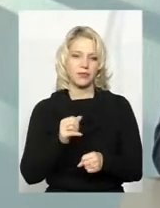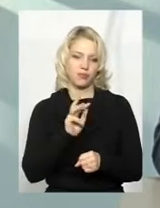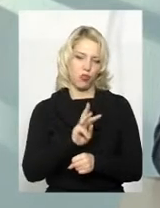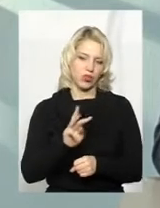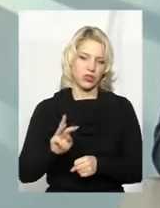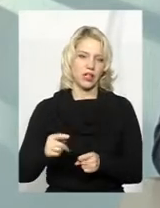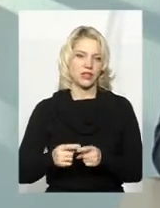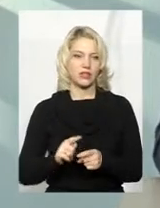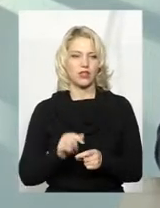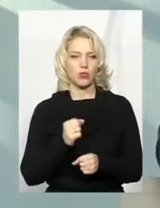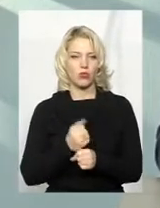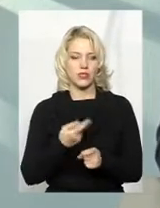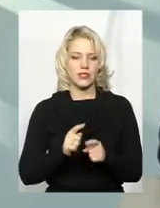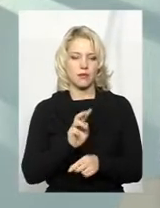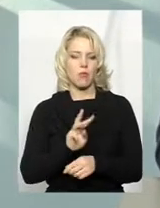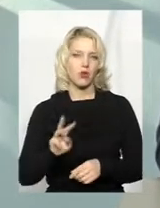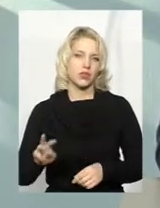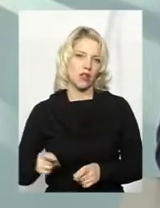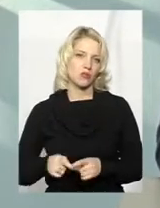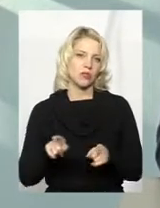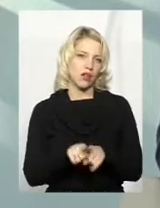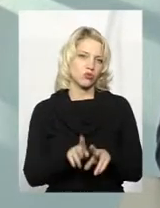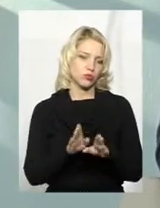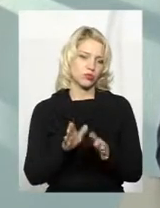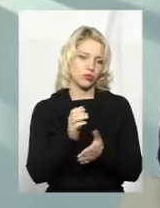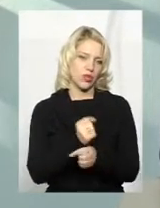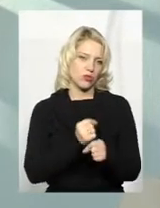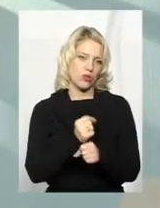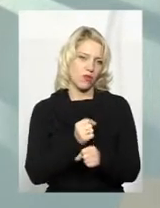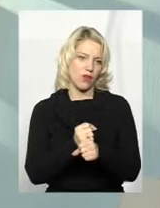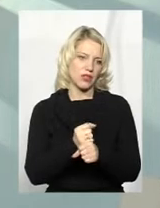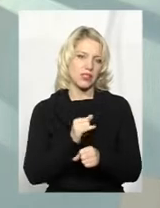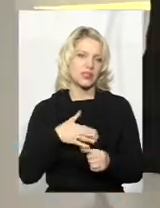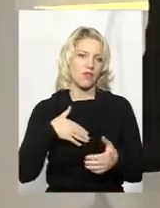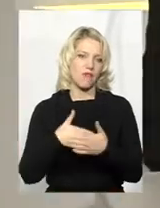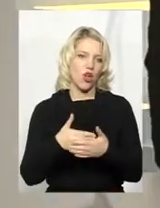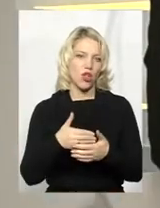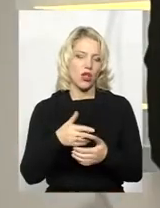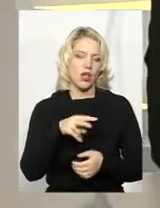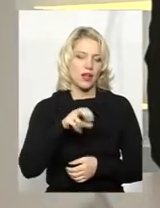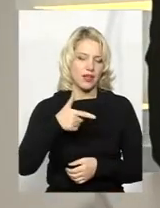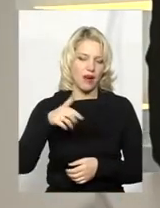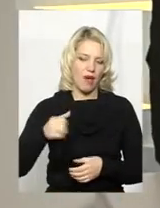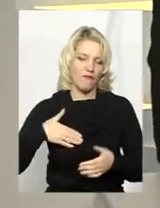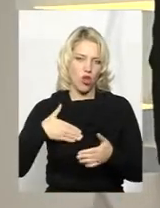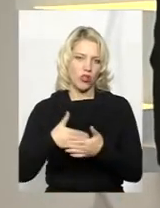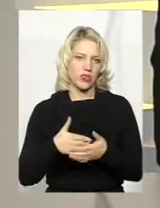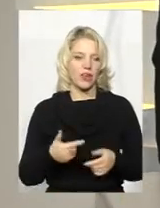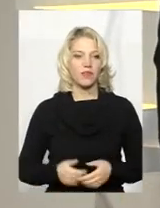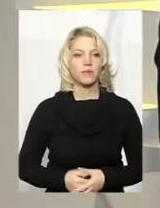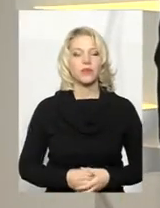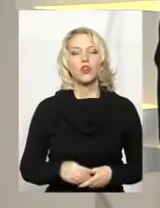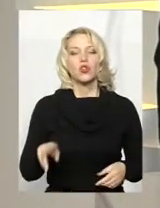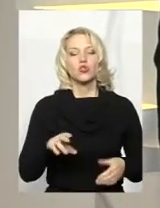і теж роботи з тим порталом. І зараз так само будемо працювати з Лігою волонтерів. А от щодо бюджету